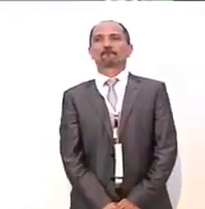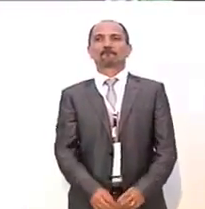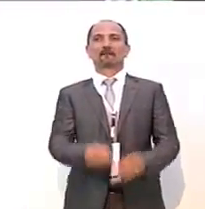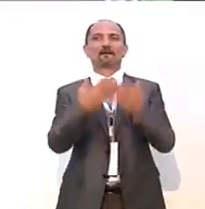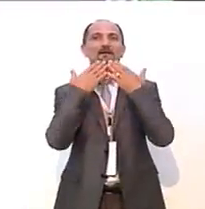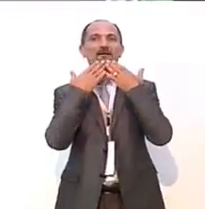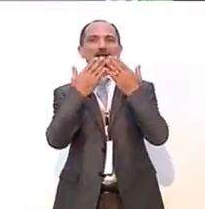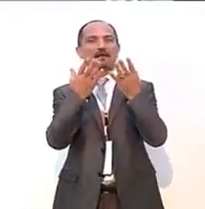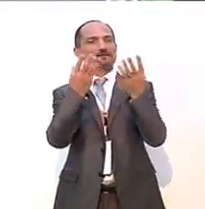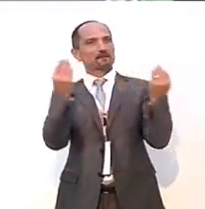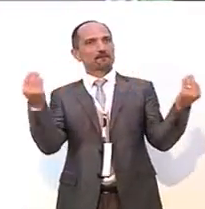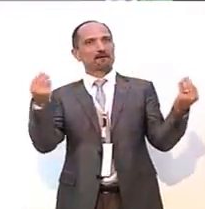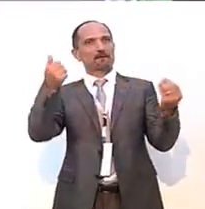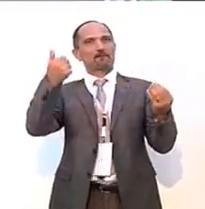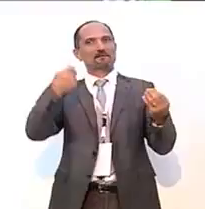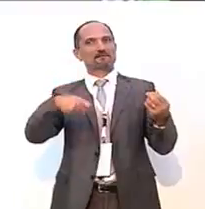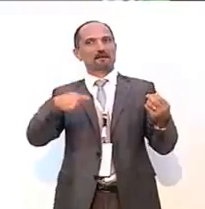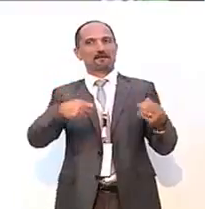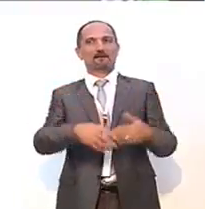Grazie mille Presidente.